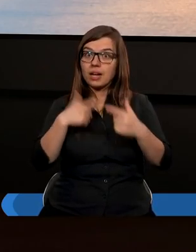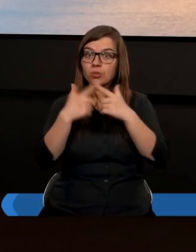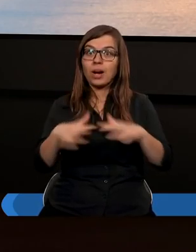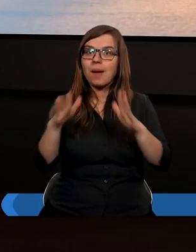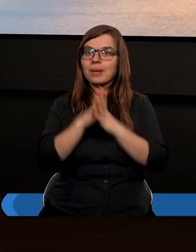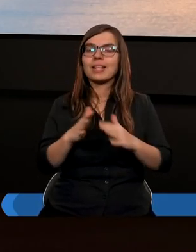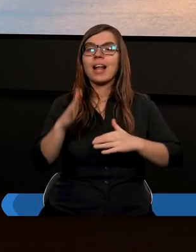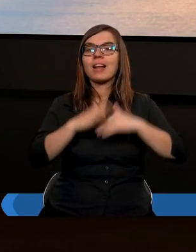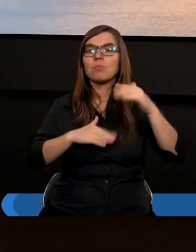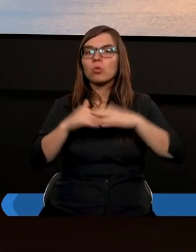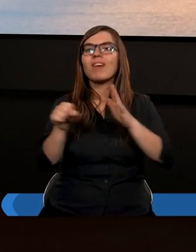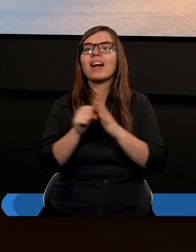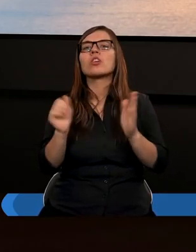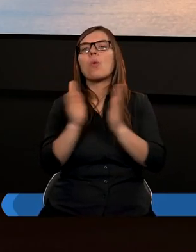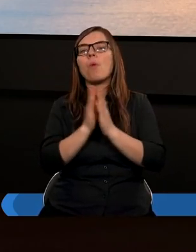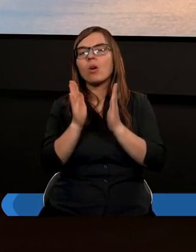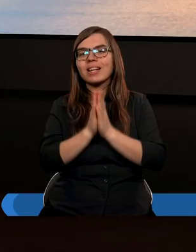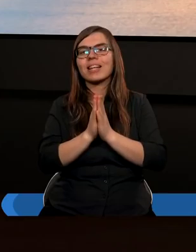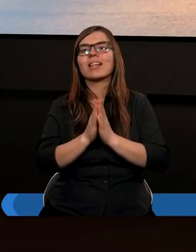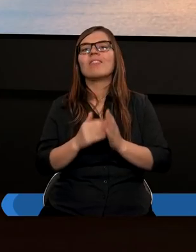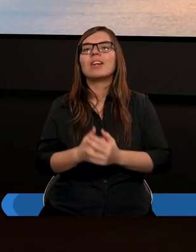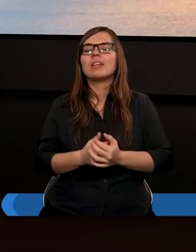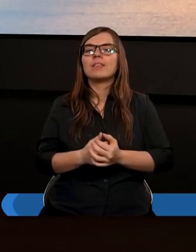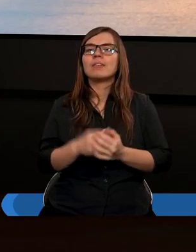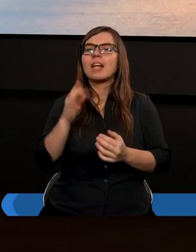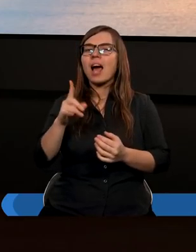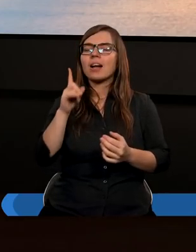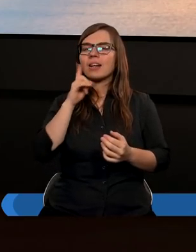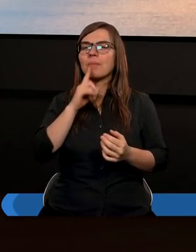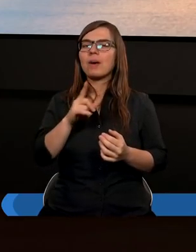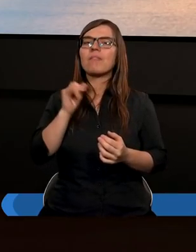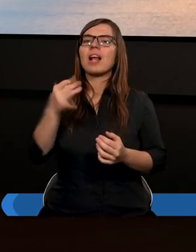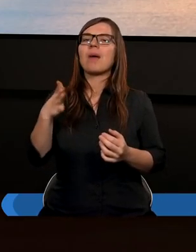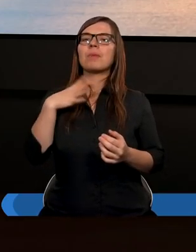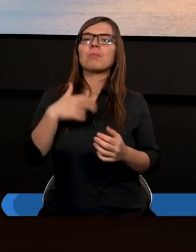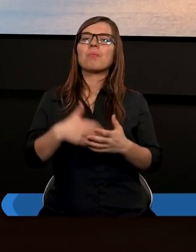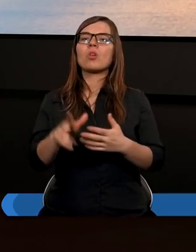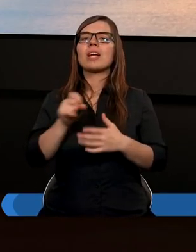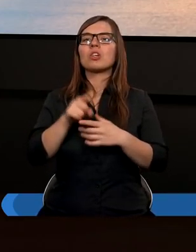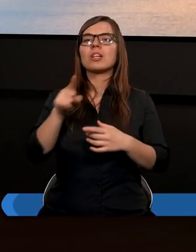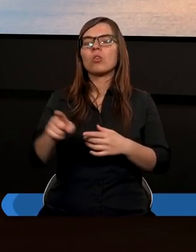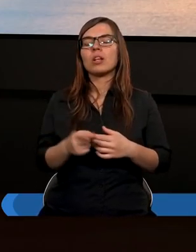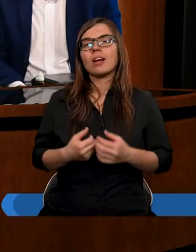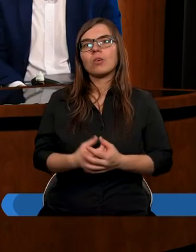zbudowali do modlitwy. Tak naprawdę jak byśmy do tego podeszli?